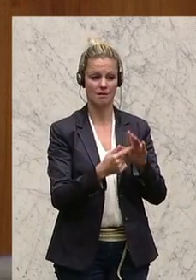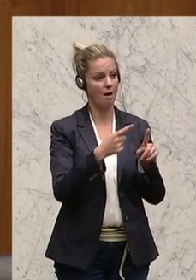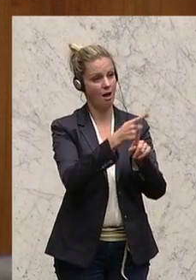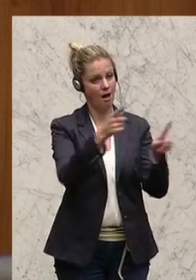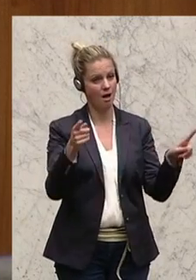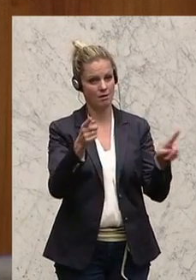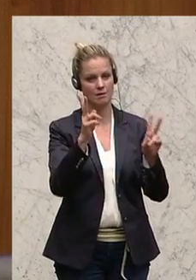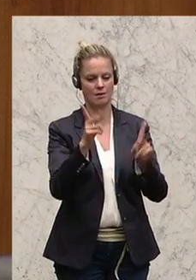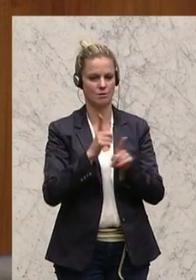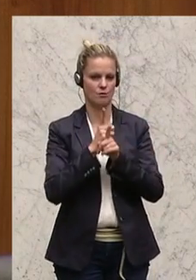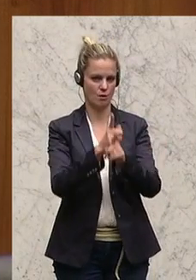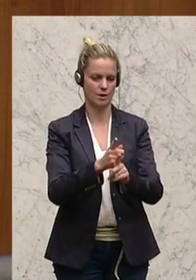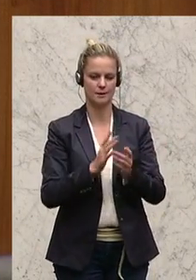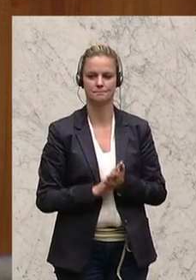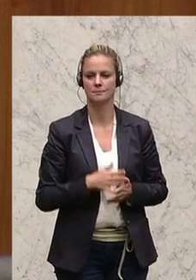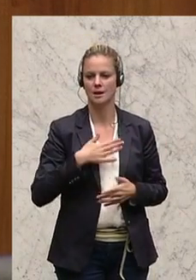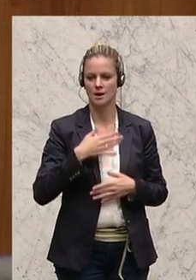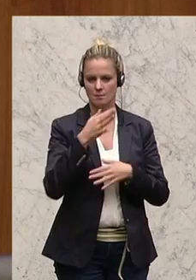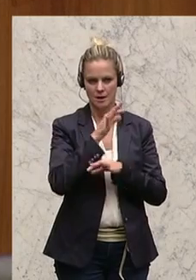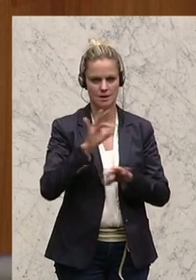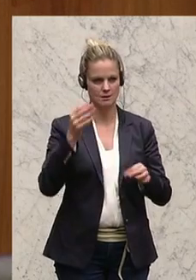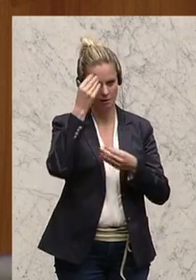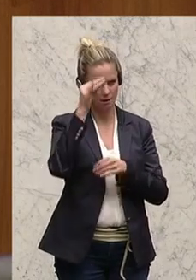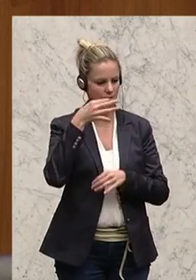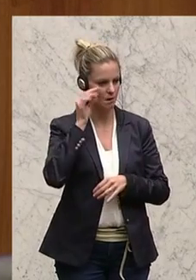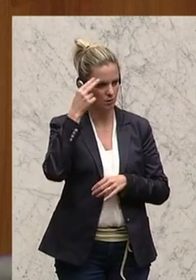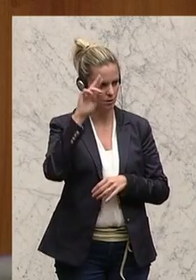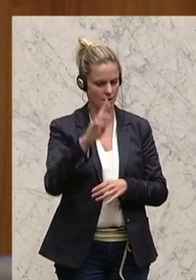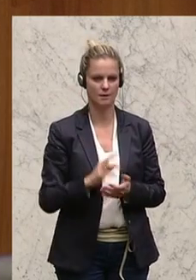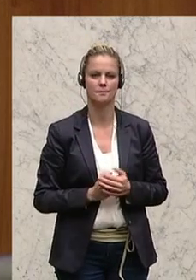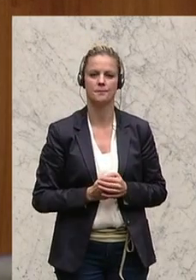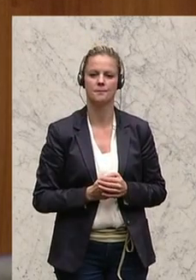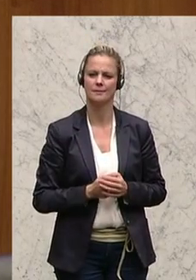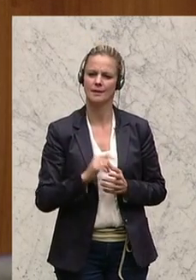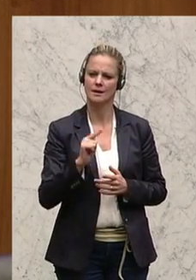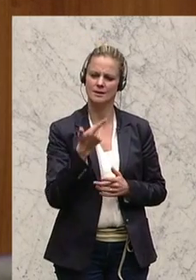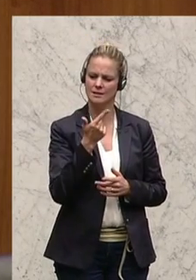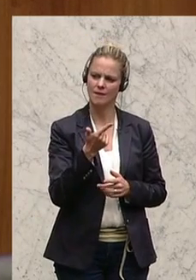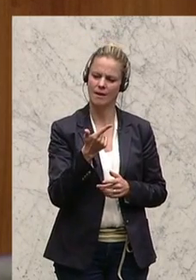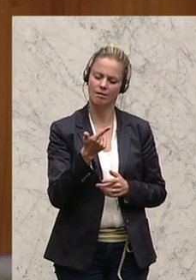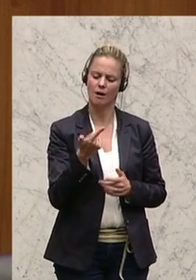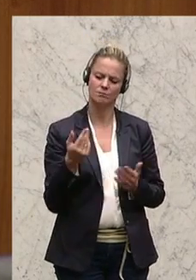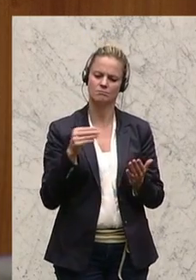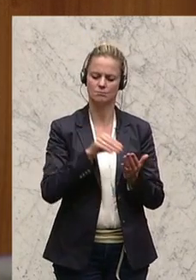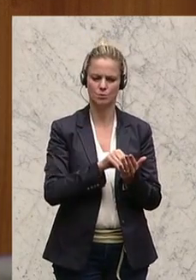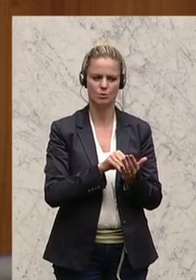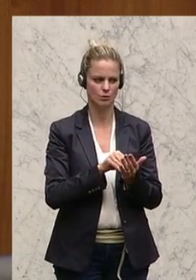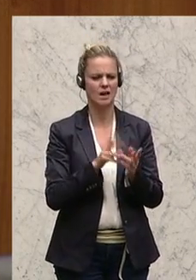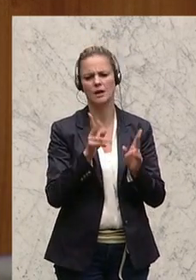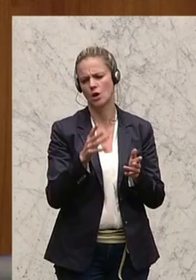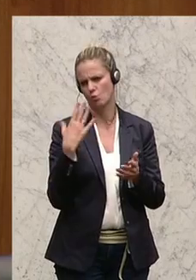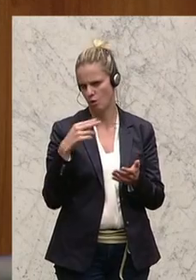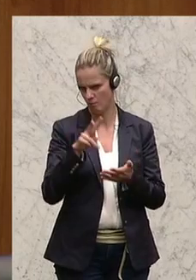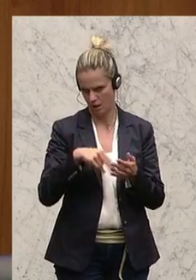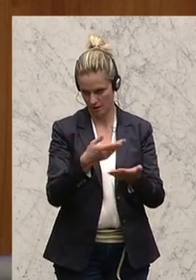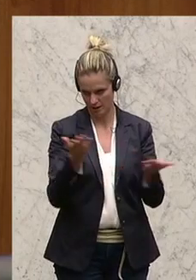sollen. Meine sehr geehrten Damen und Herren, ein zweiter Vorbemerkungspunkt, damit das auch gleich klargestellt ist, kann man alles nachlesen.